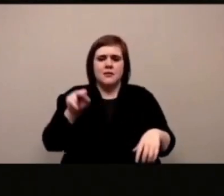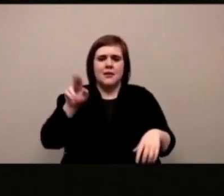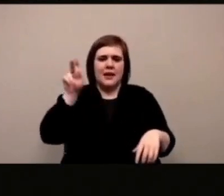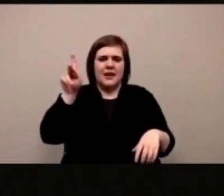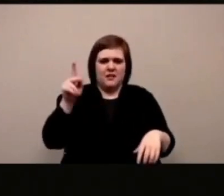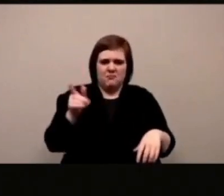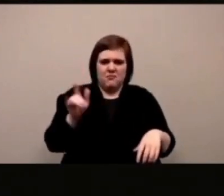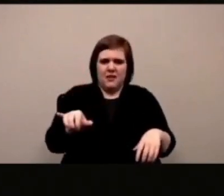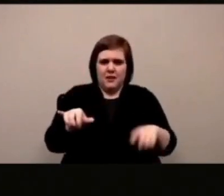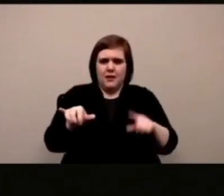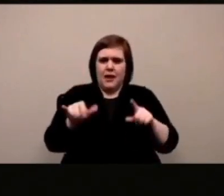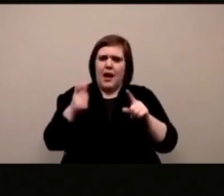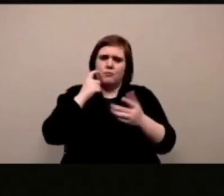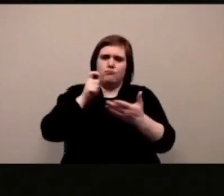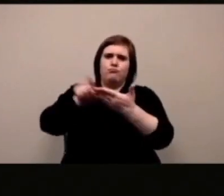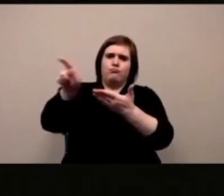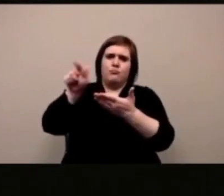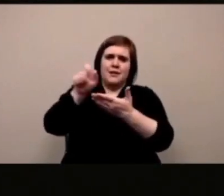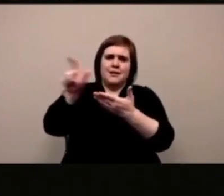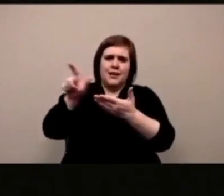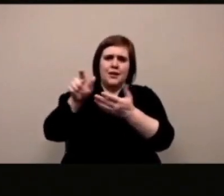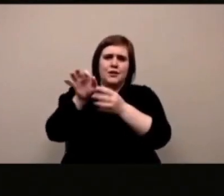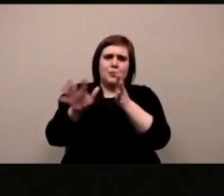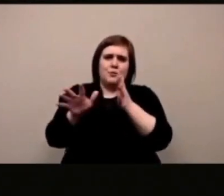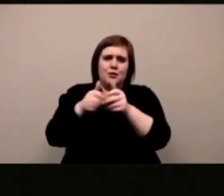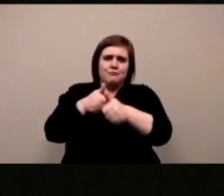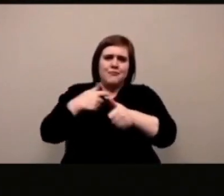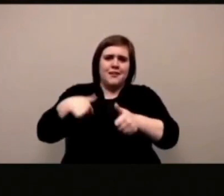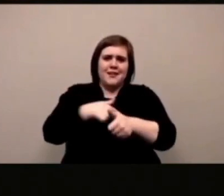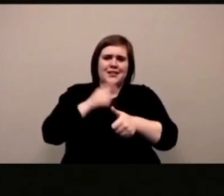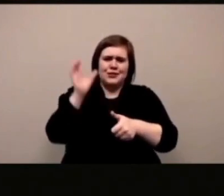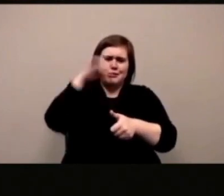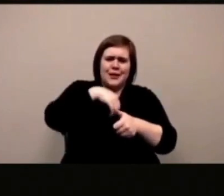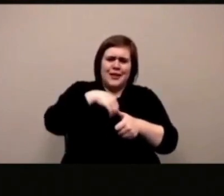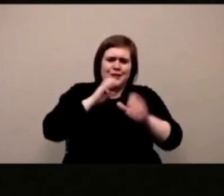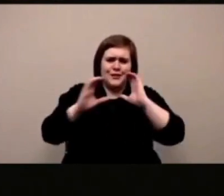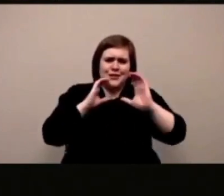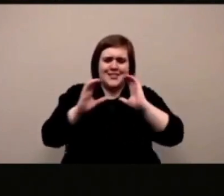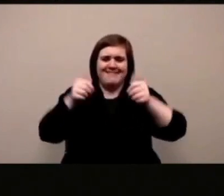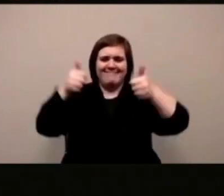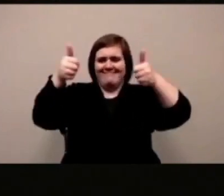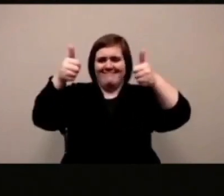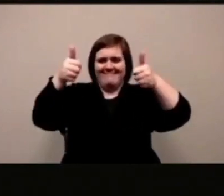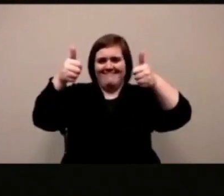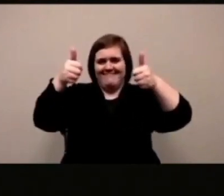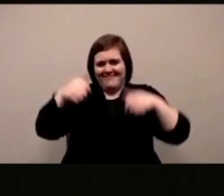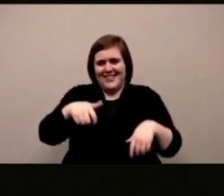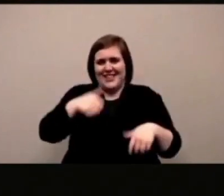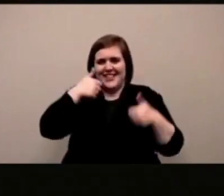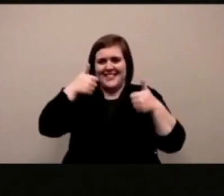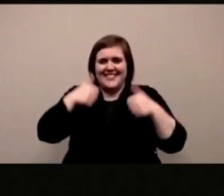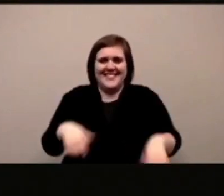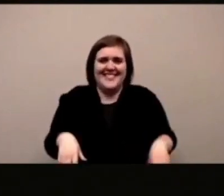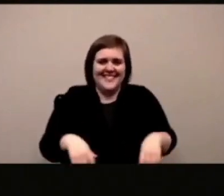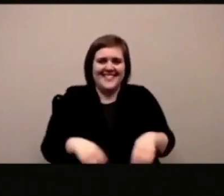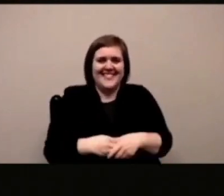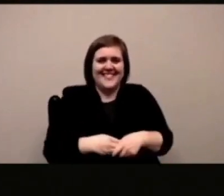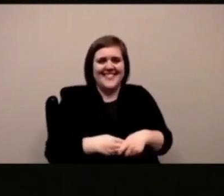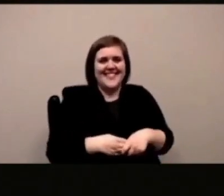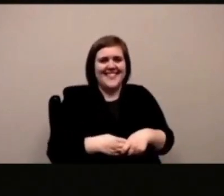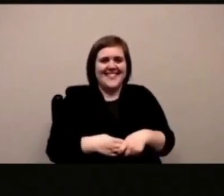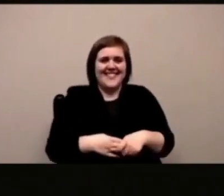ti metti di lato ma se lo fai in quel modo cambi la posizione del collo mi piace grazie